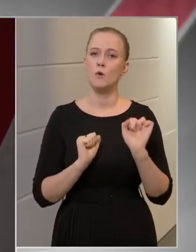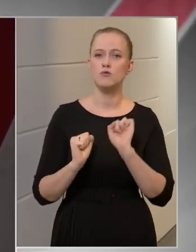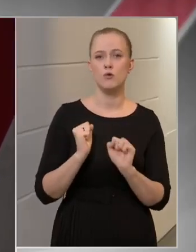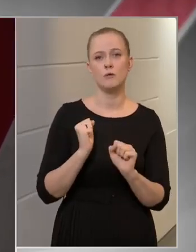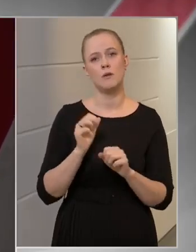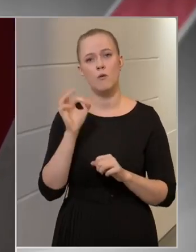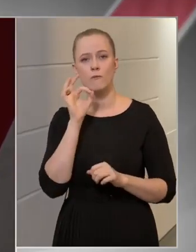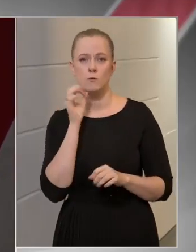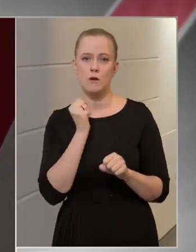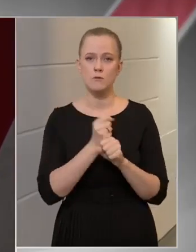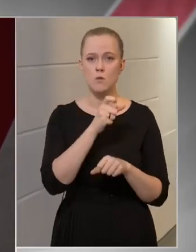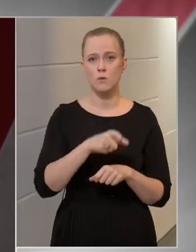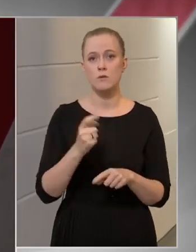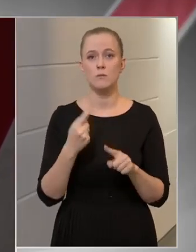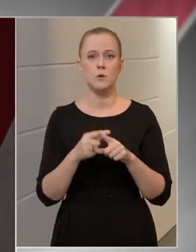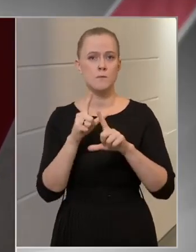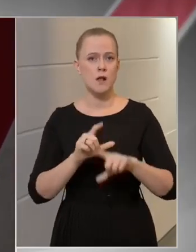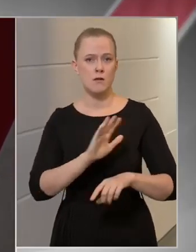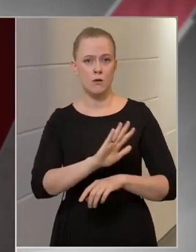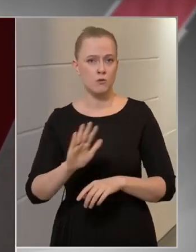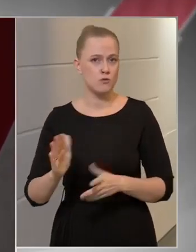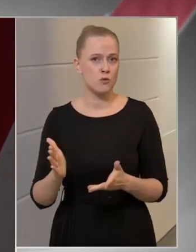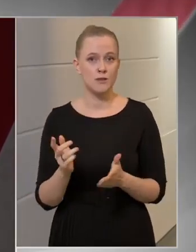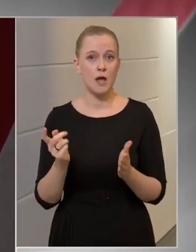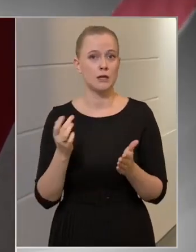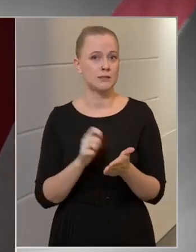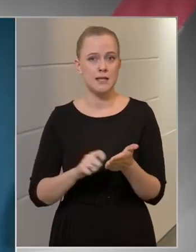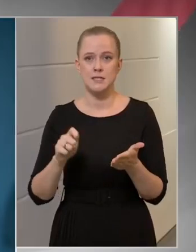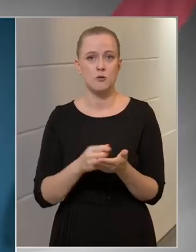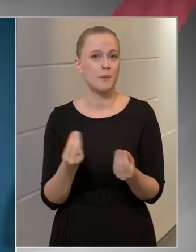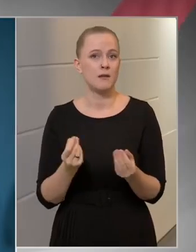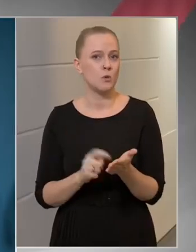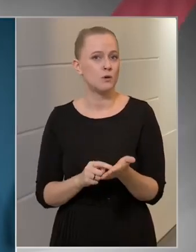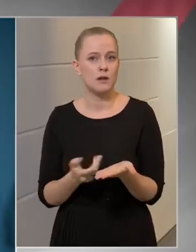dolgozók, valamint a pedagógusok számára a tesztelést?